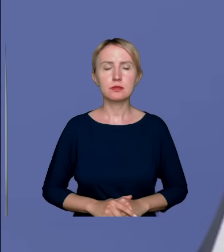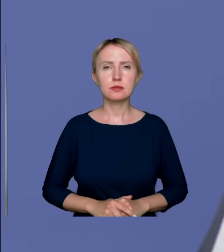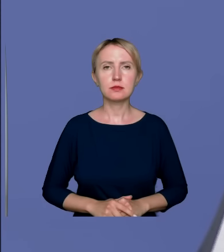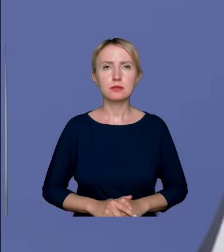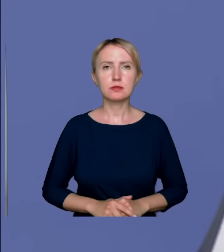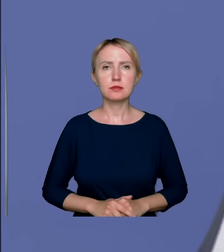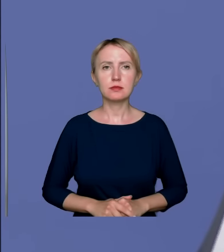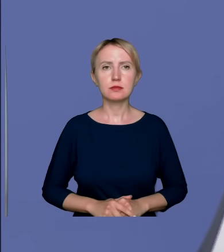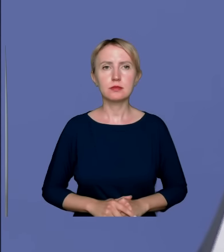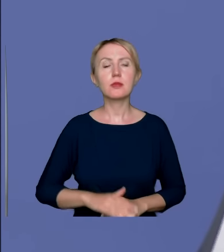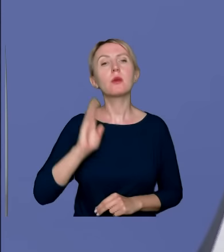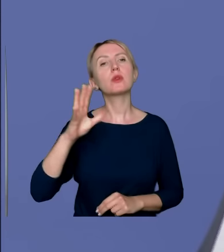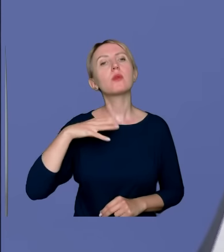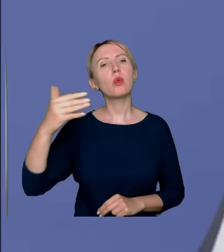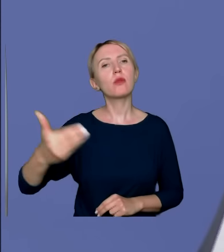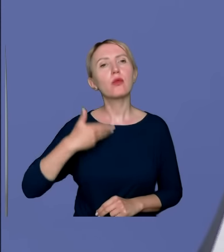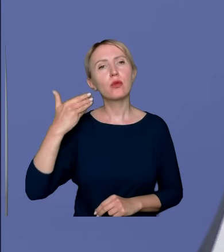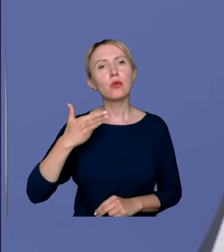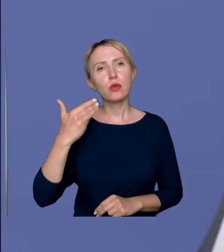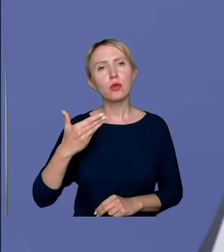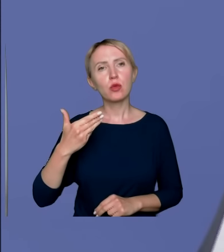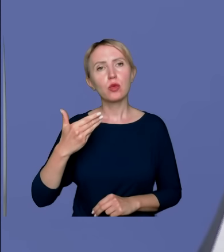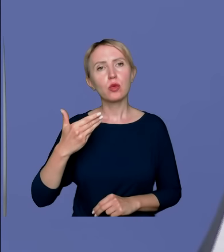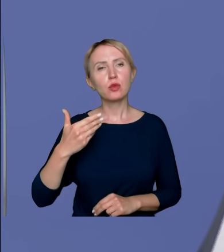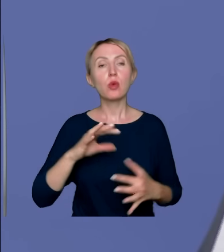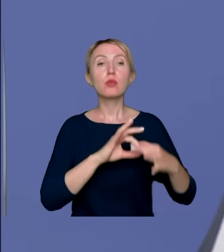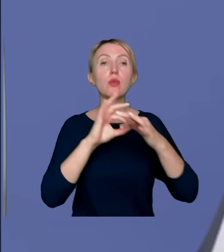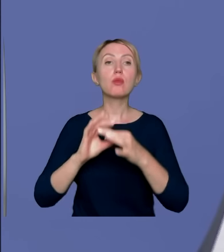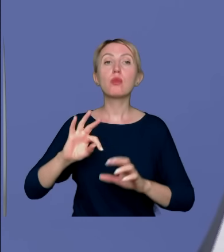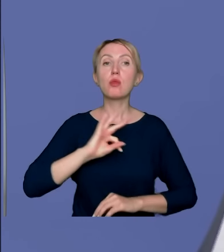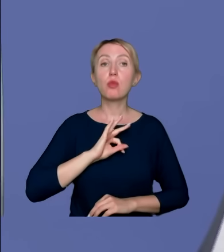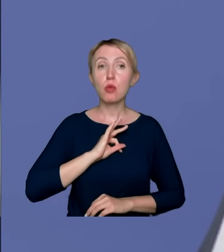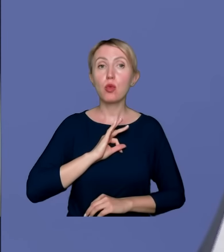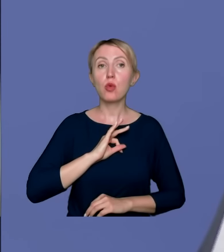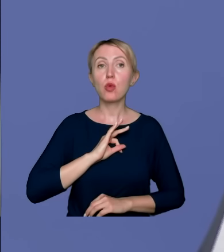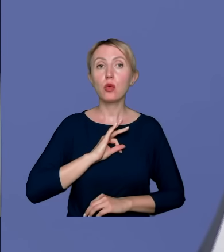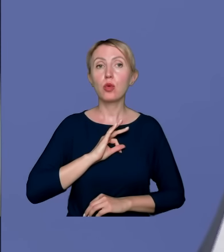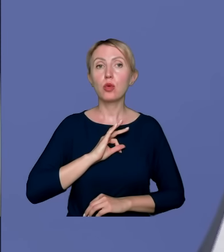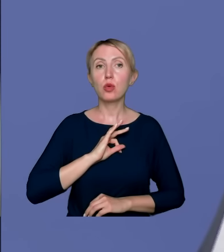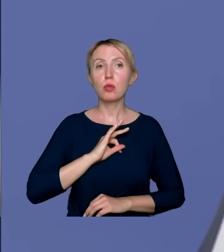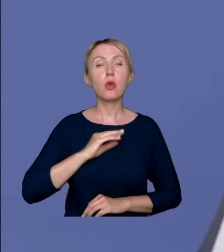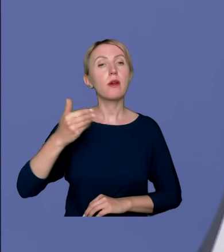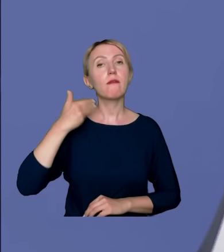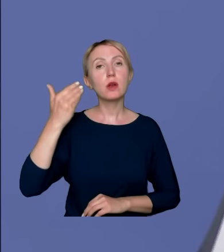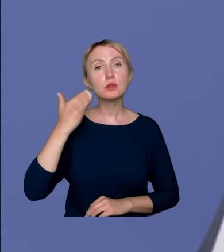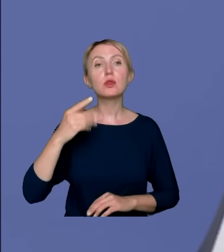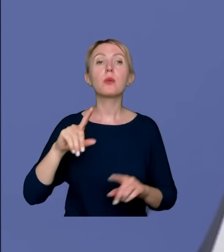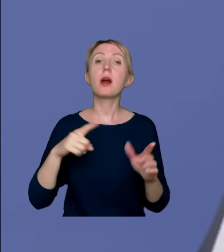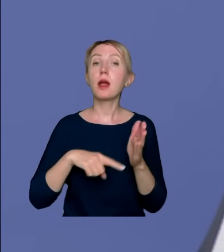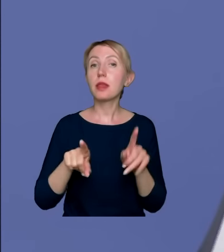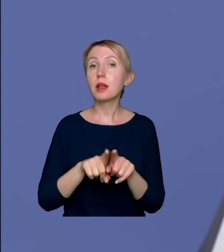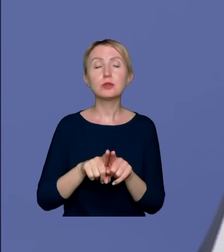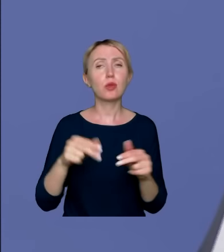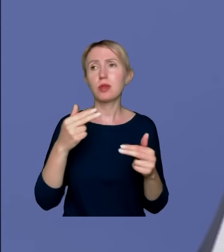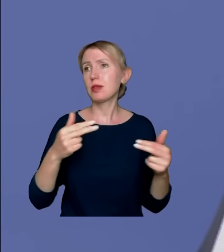Potem były te wypowiedzi, które odnosiły się do mojego wystąpienia, ale także nie na